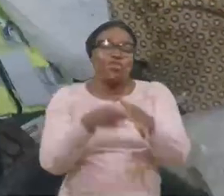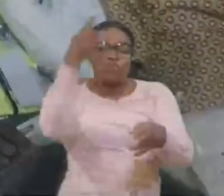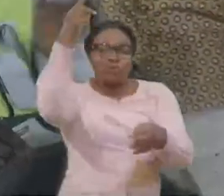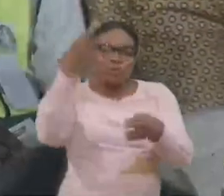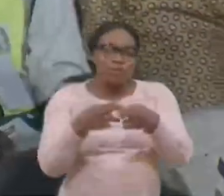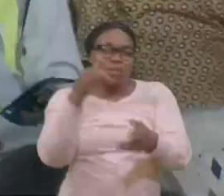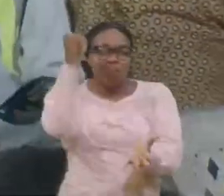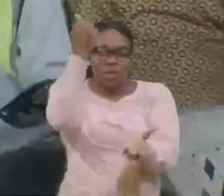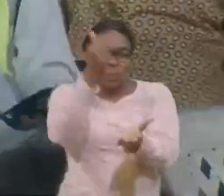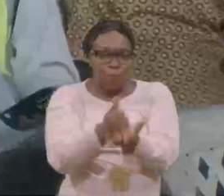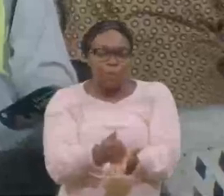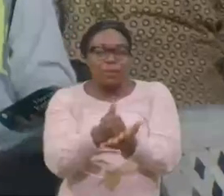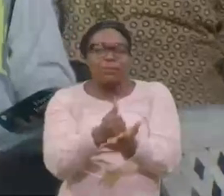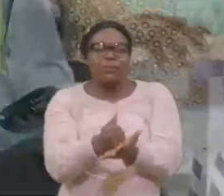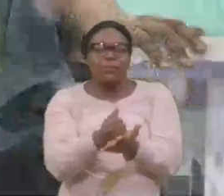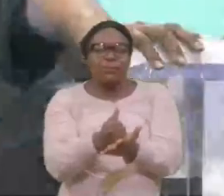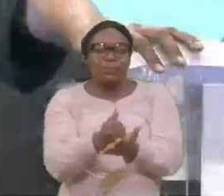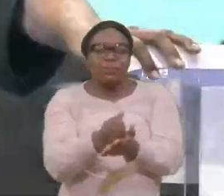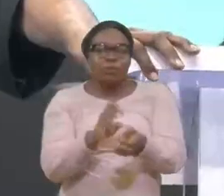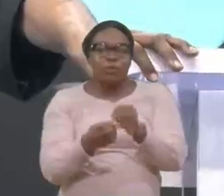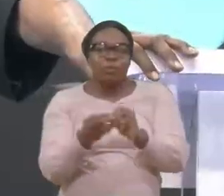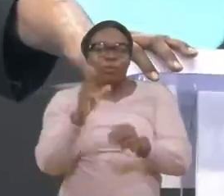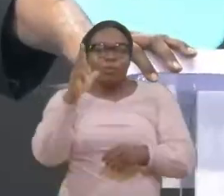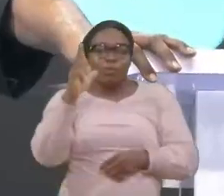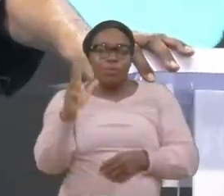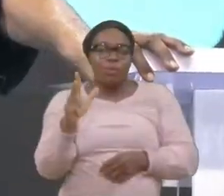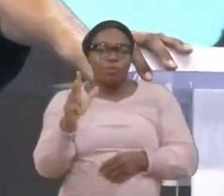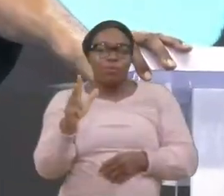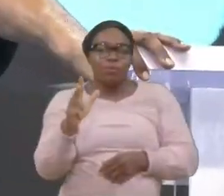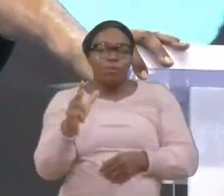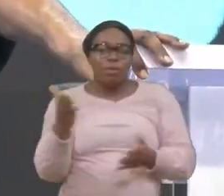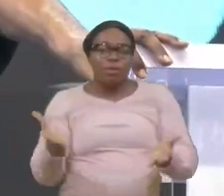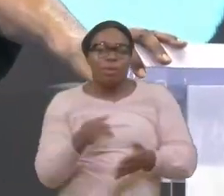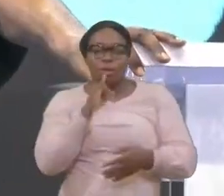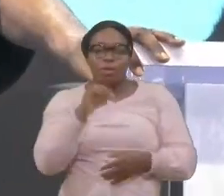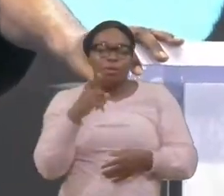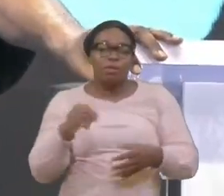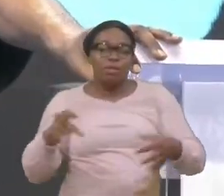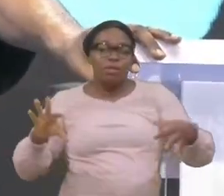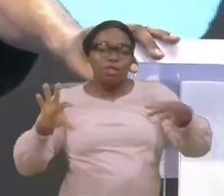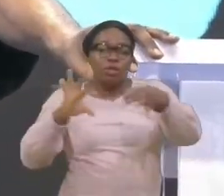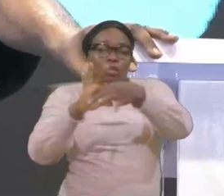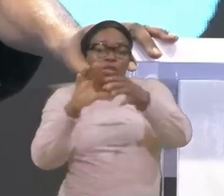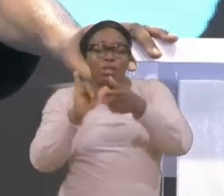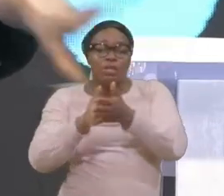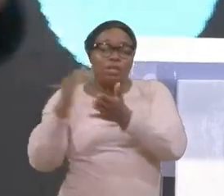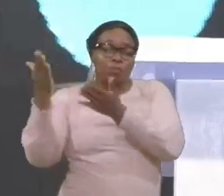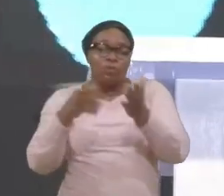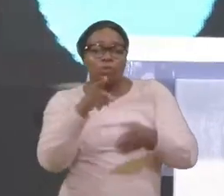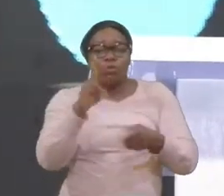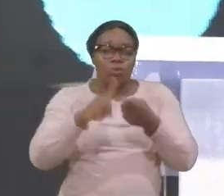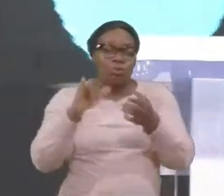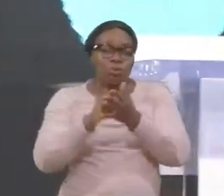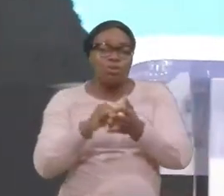au nom de Jésus, Troisième point maintenant, La connexion qui te ramène à cette